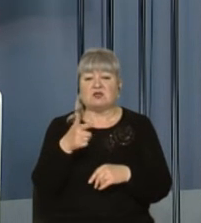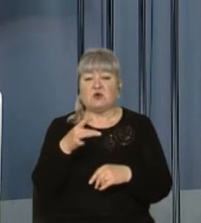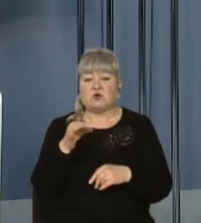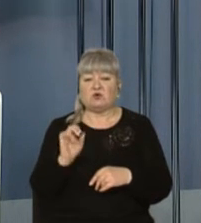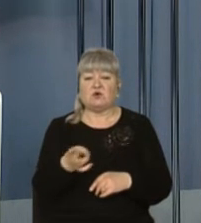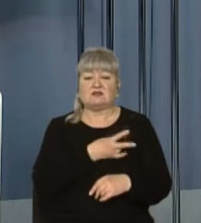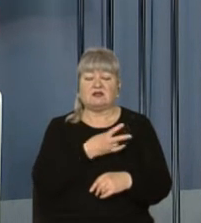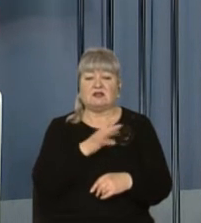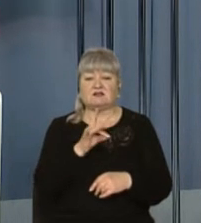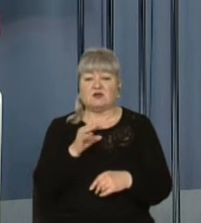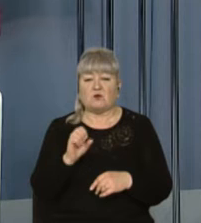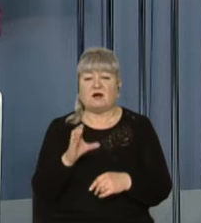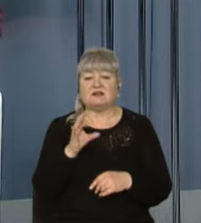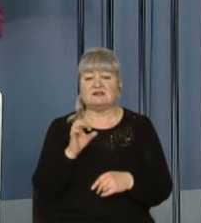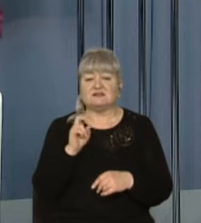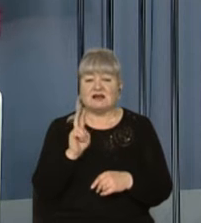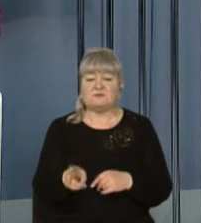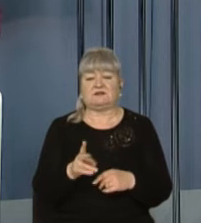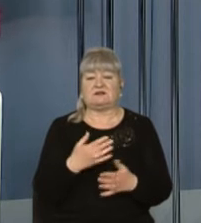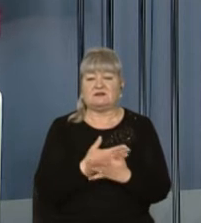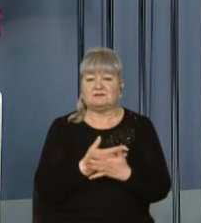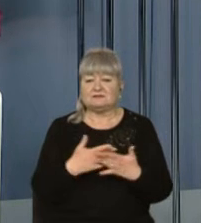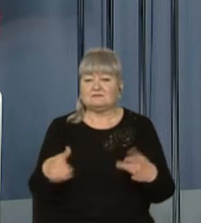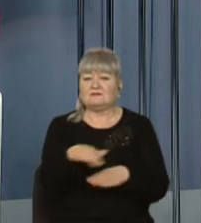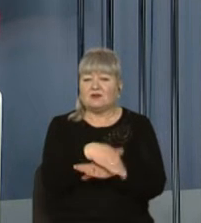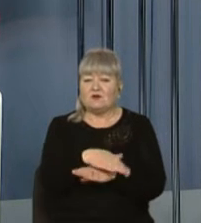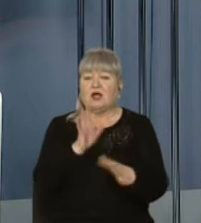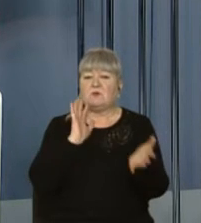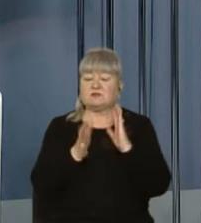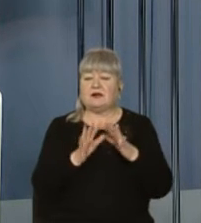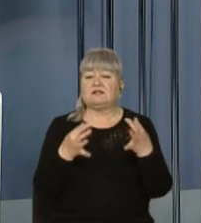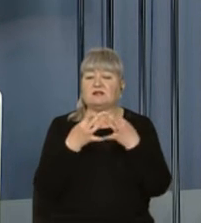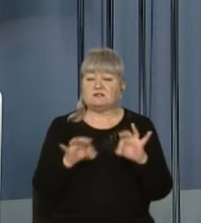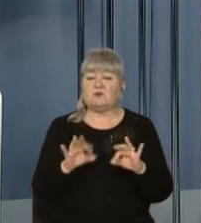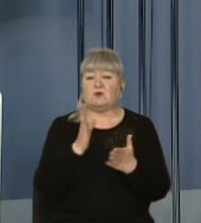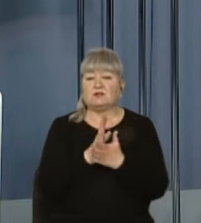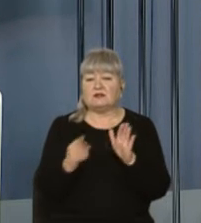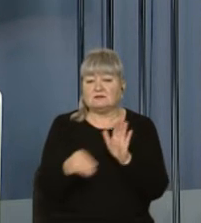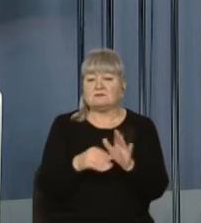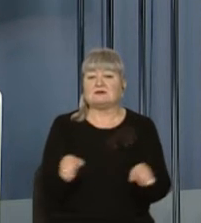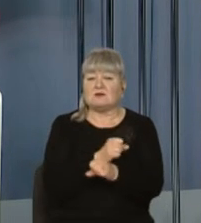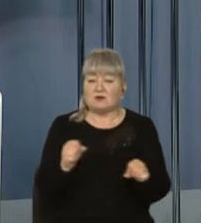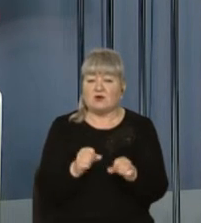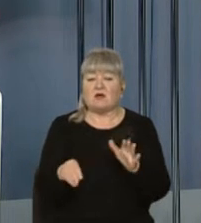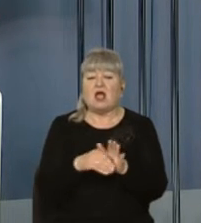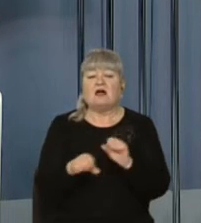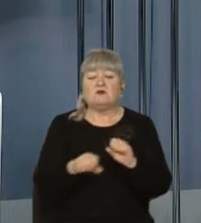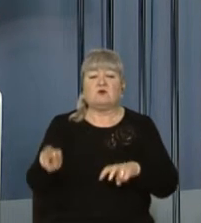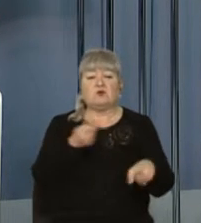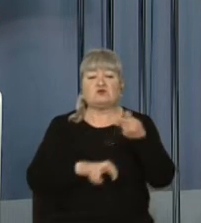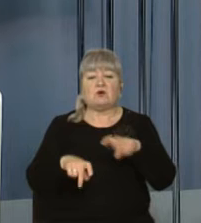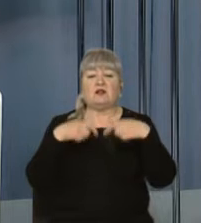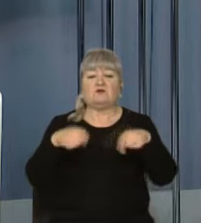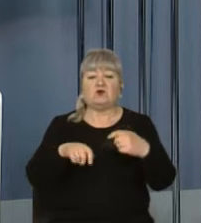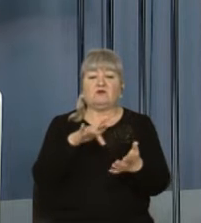Романчука, Князя Романа, Сербський, Тершаківців, Галицький та проспекті Свободи заміновані. Також вибухівку шукали у торгових